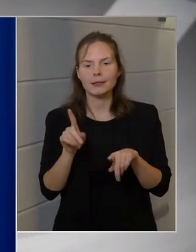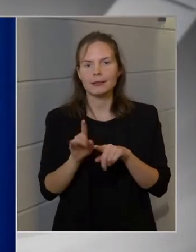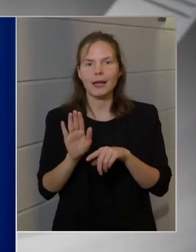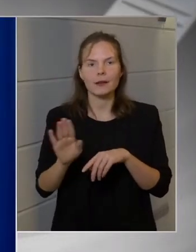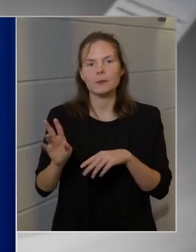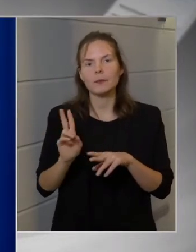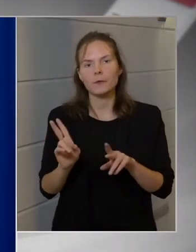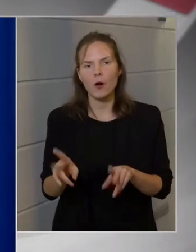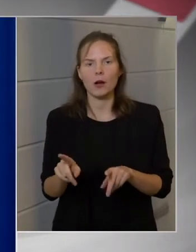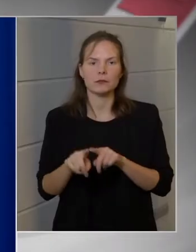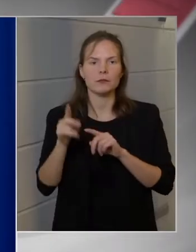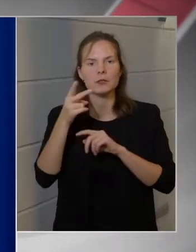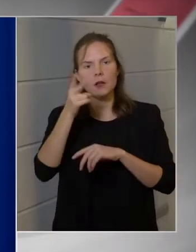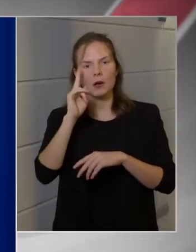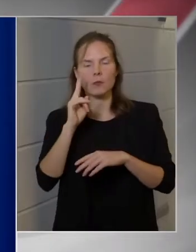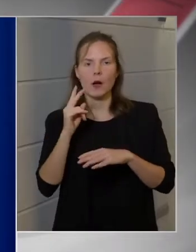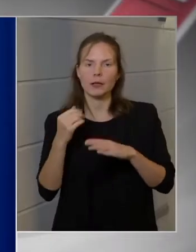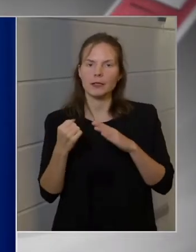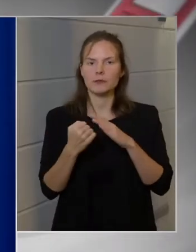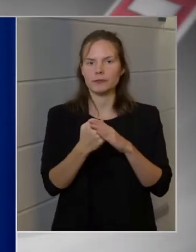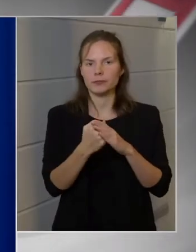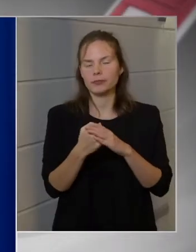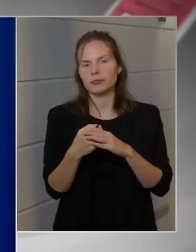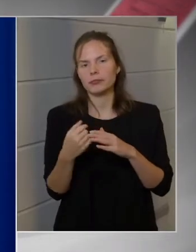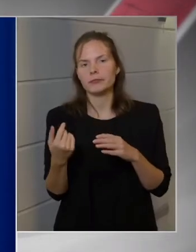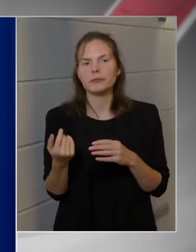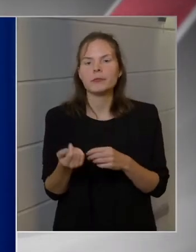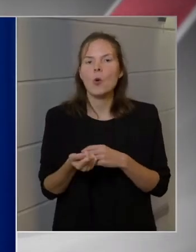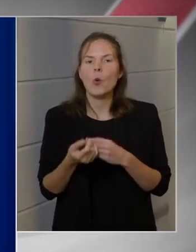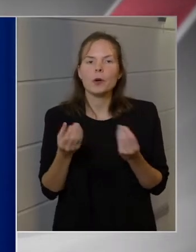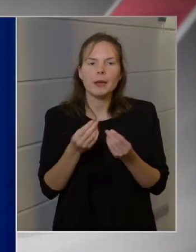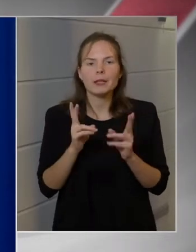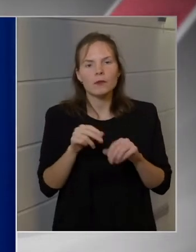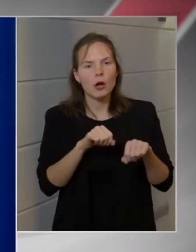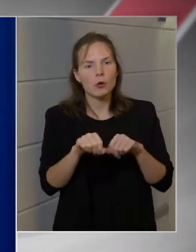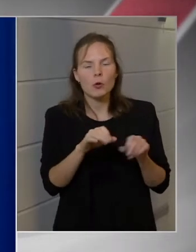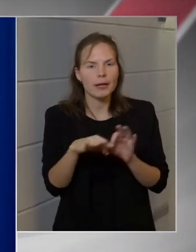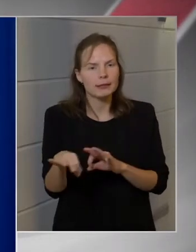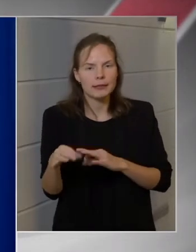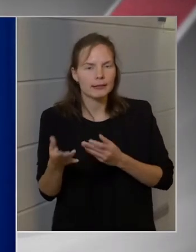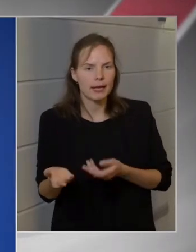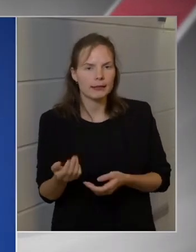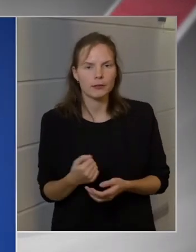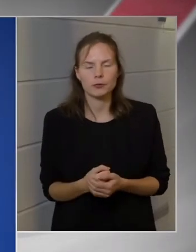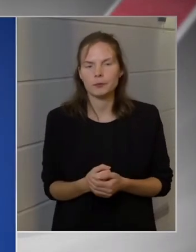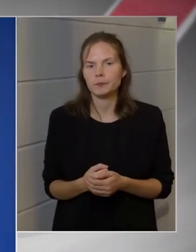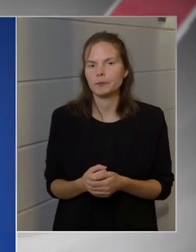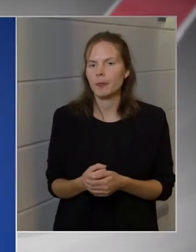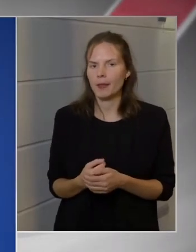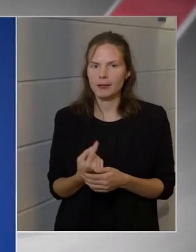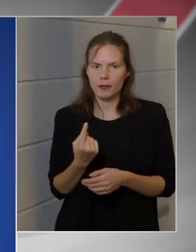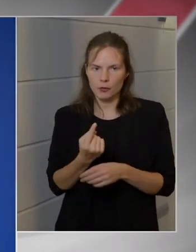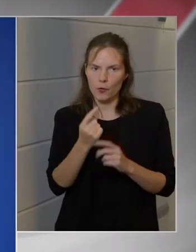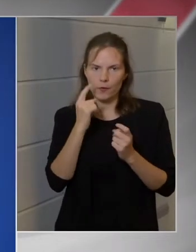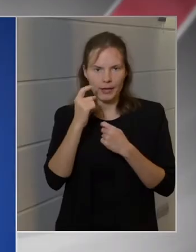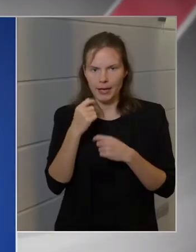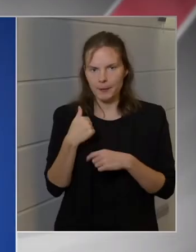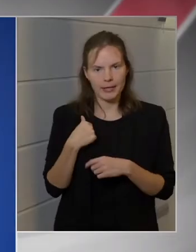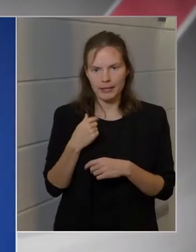alá a kormány intézkedéseit, vagy adott esetben az, hogy nem hoz meg egy intézkedést. Hát ez az önvélemény, én ezt nem így látom.